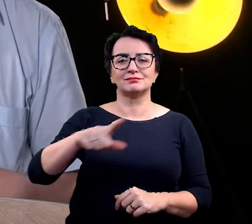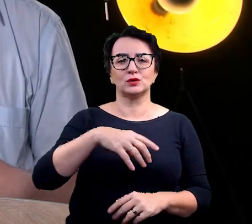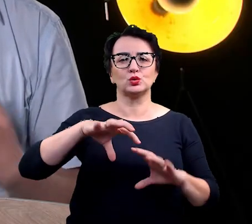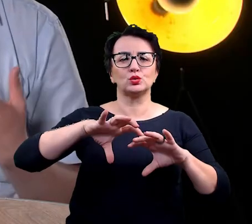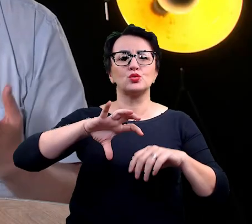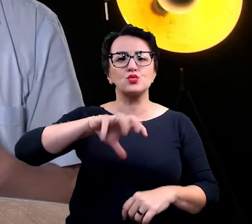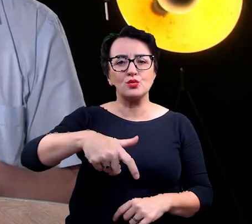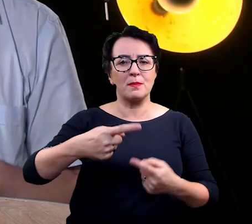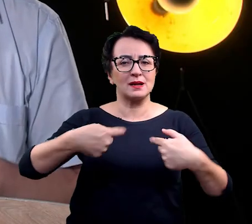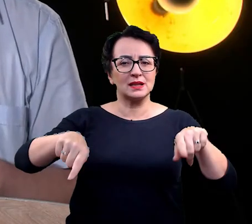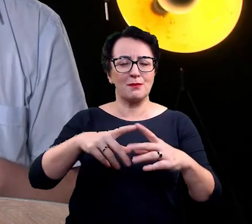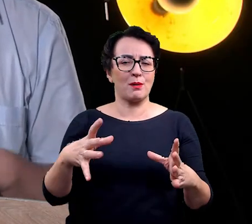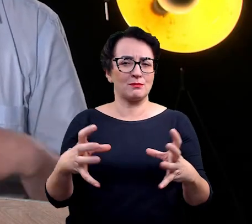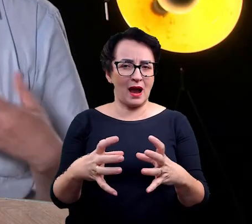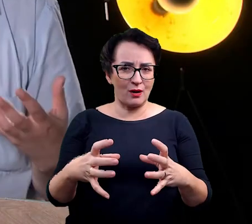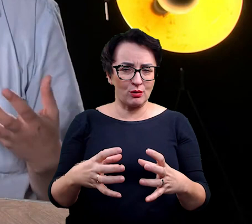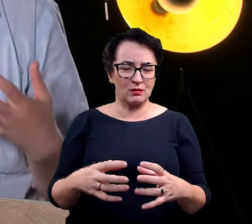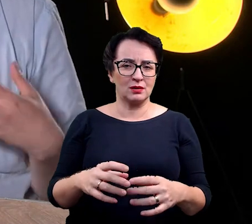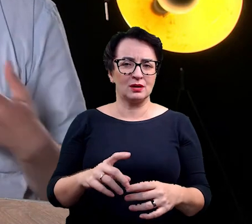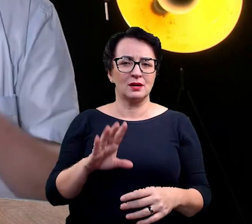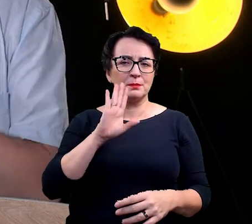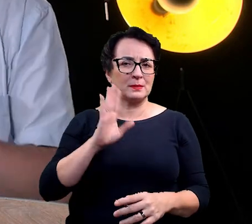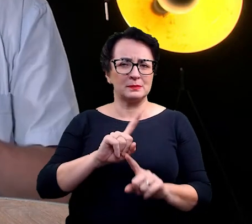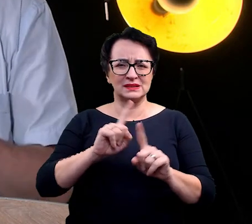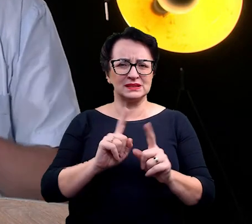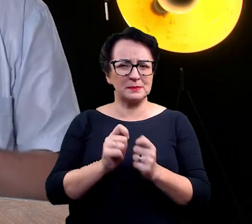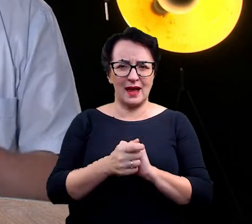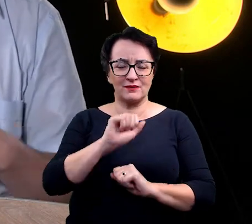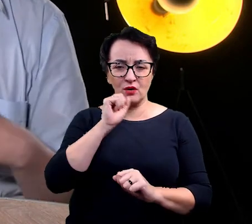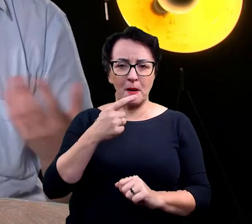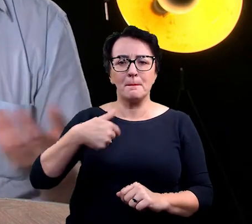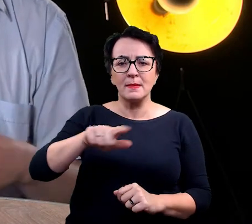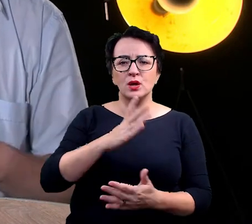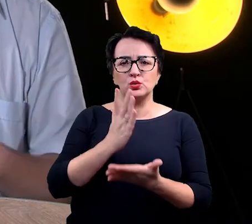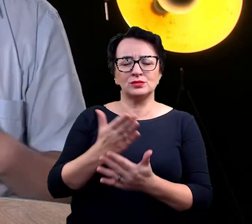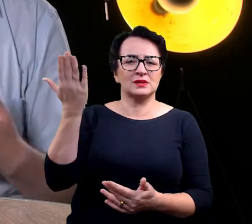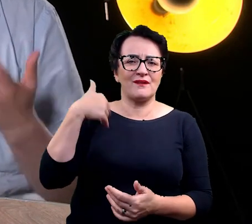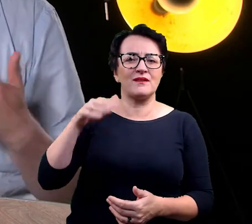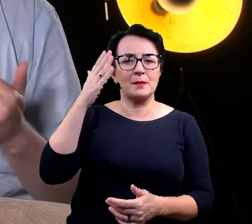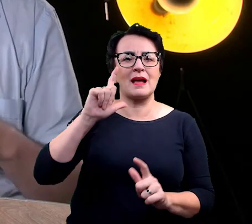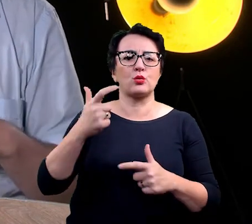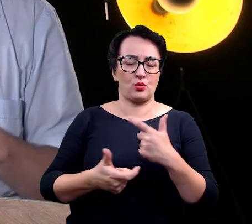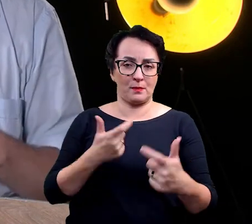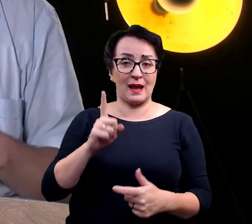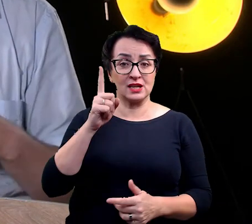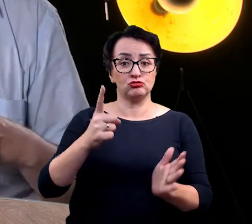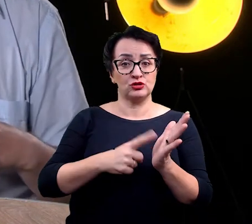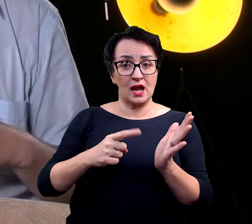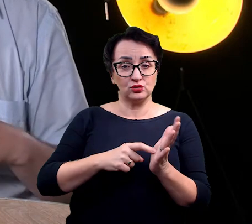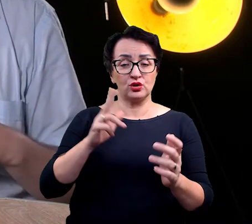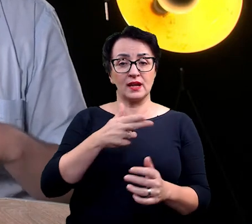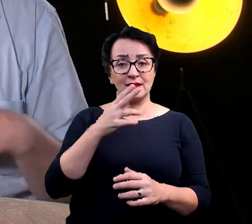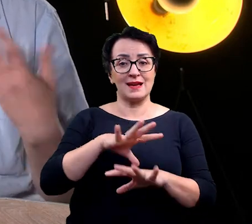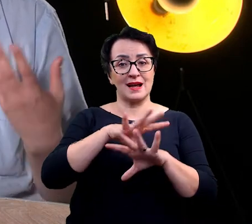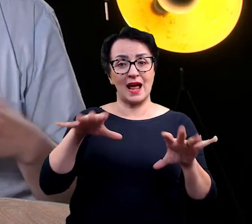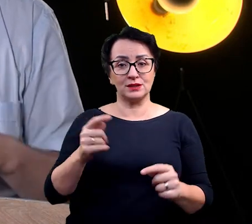to mamy pewnego rodzaju, no my wiemy jak to robić. Natomiast często, kiedy razem z nami tam przychodzą